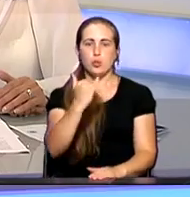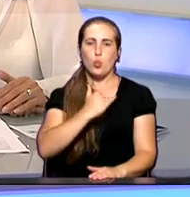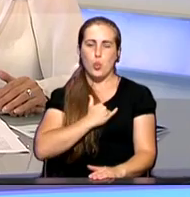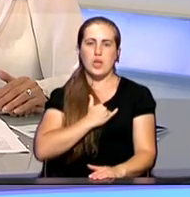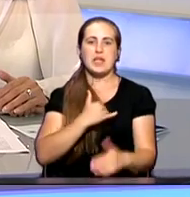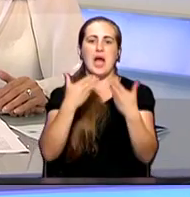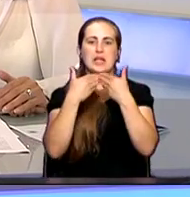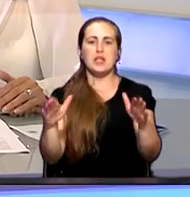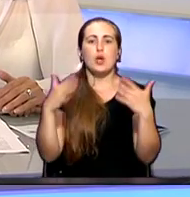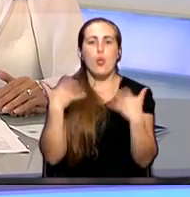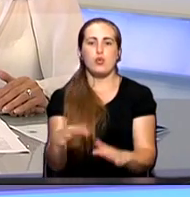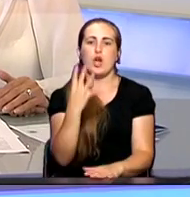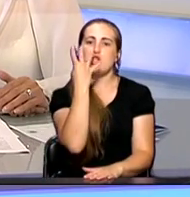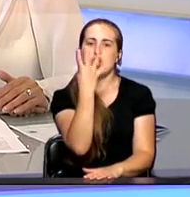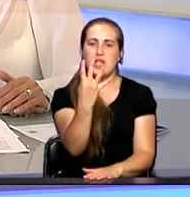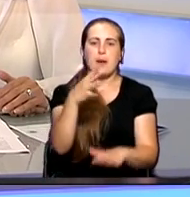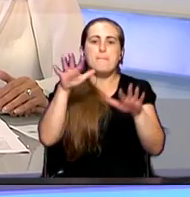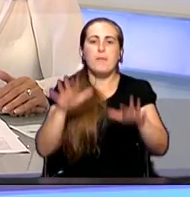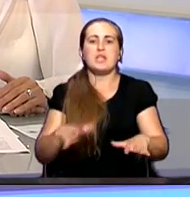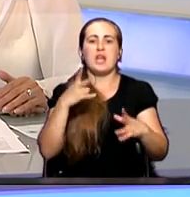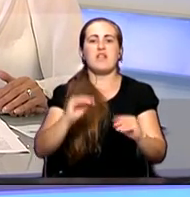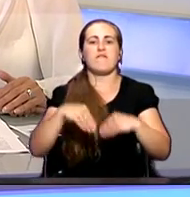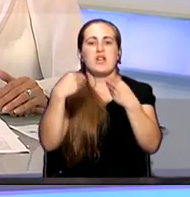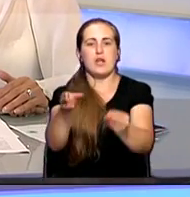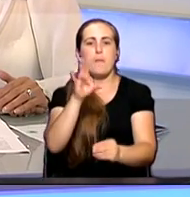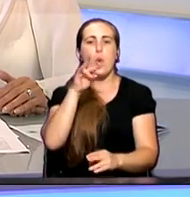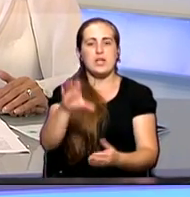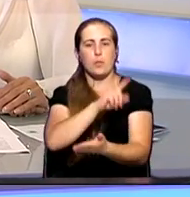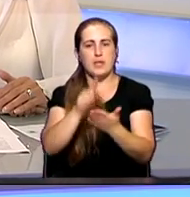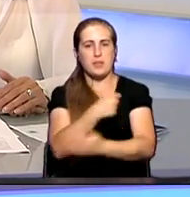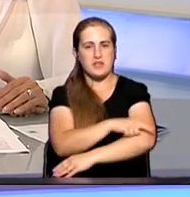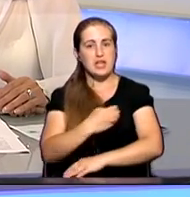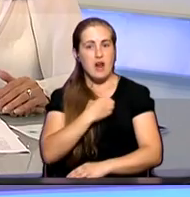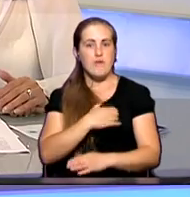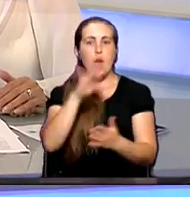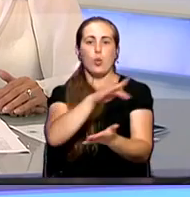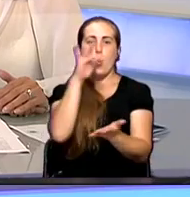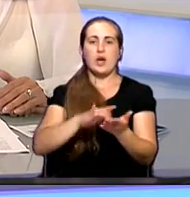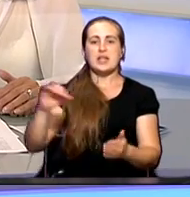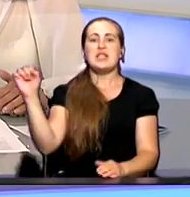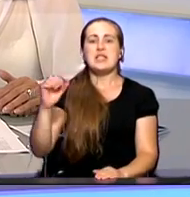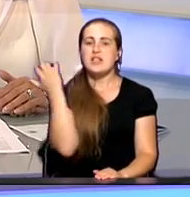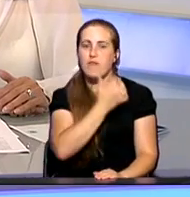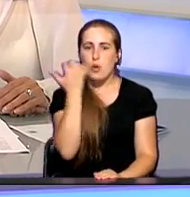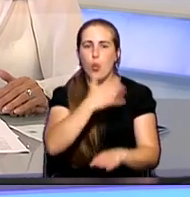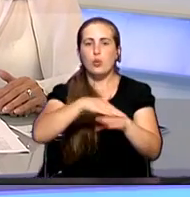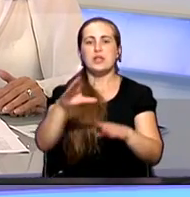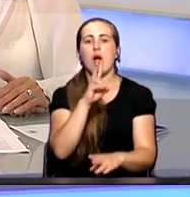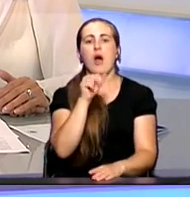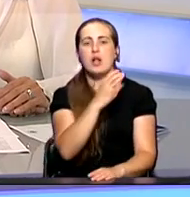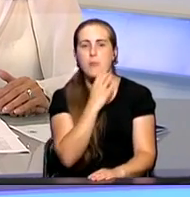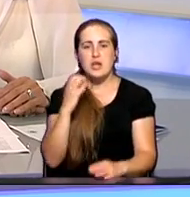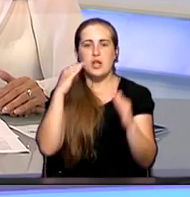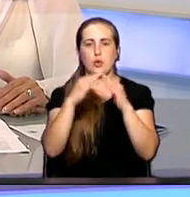открыто уже 4 пункта выдачи полисов обязательного медицинского страхования в городе Симферополе, на улице Карла Маркса, дом